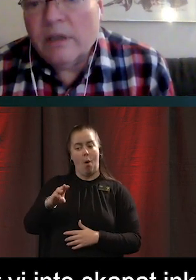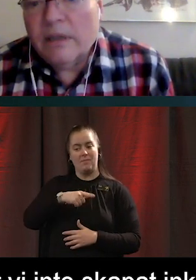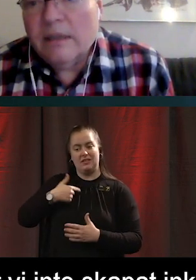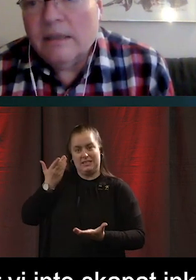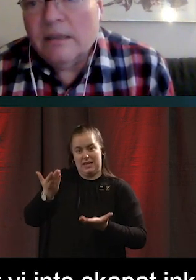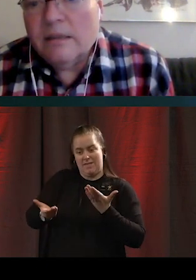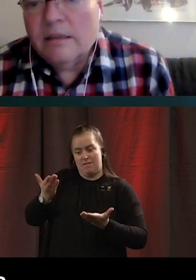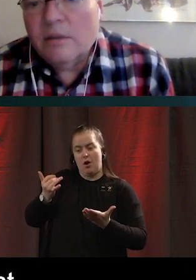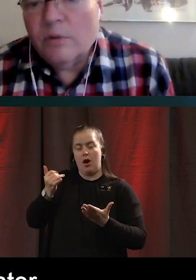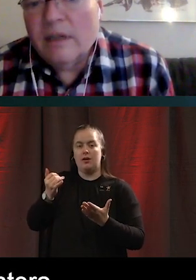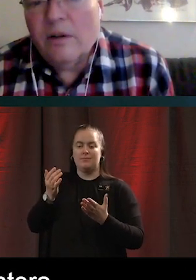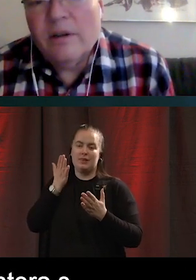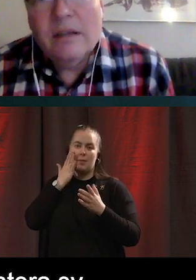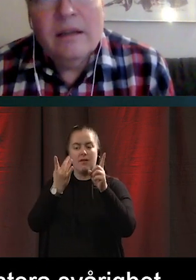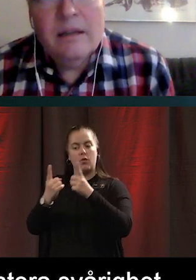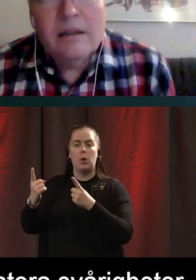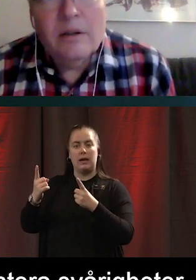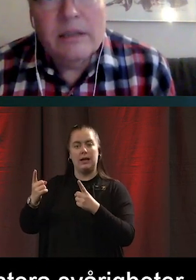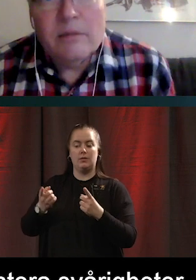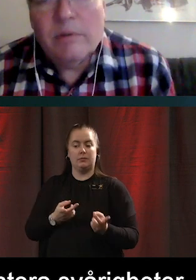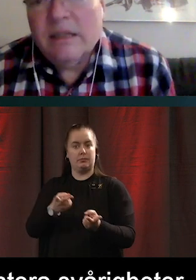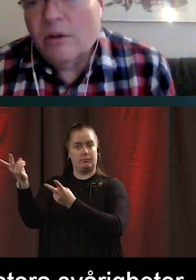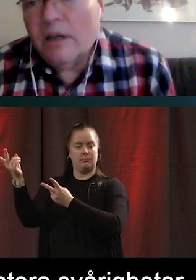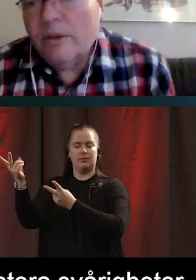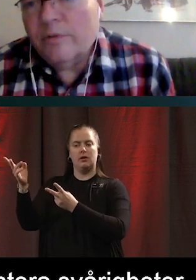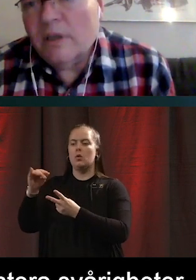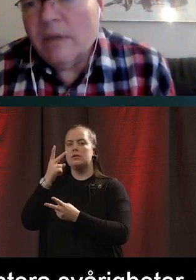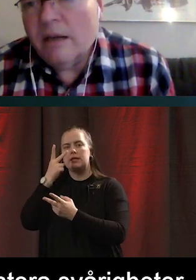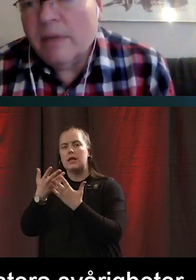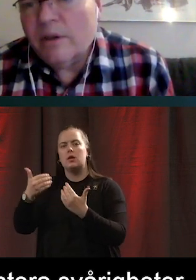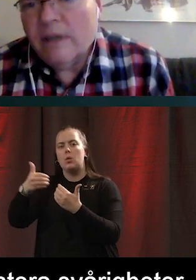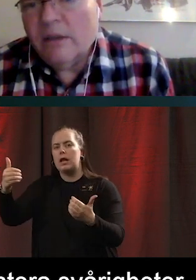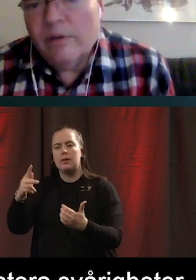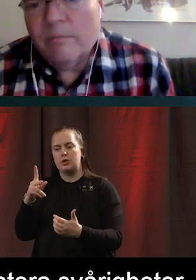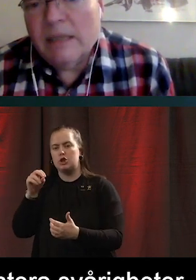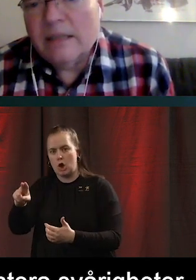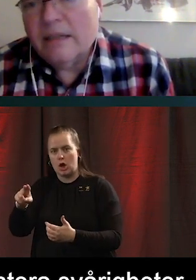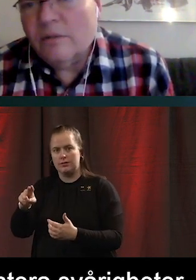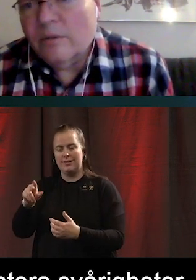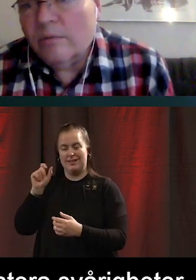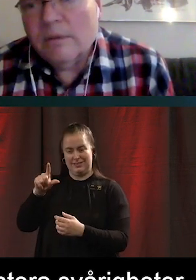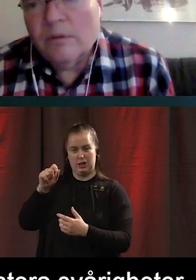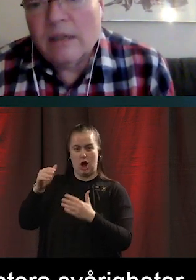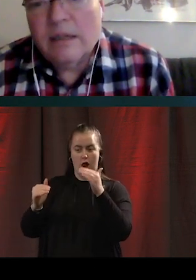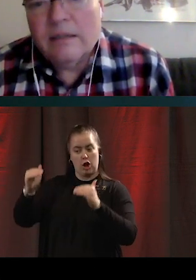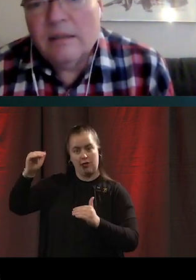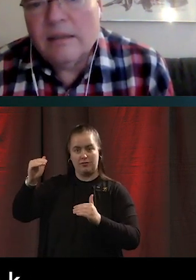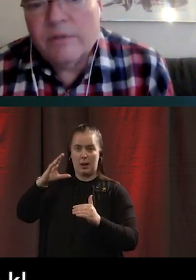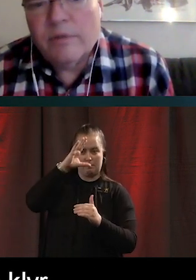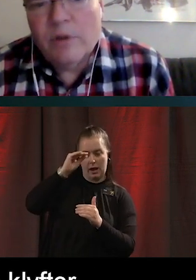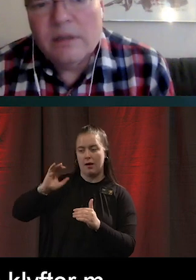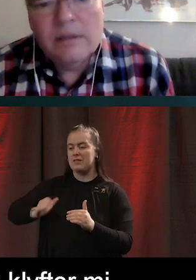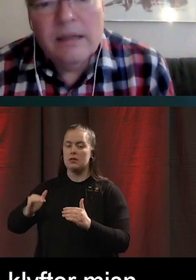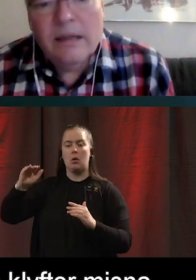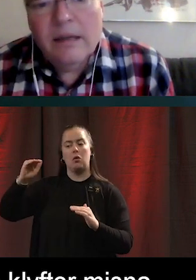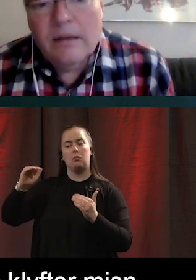befolkningen i stort. Där har liksom de digitala klyftorna mellan män och kvinnor minskat. Och kanske nästan